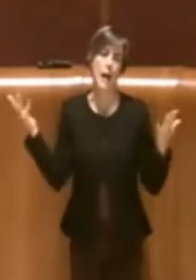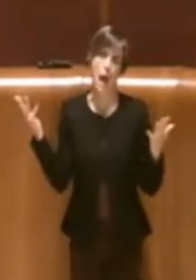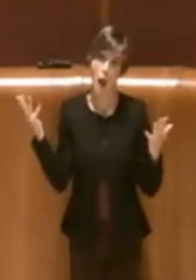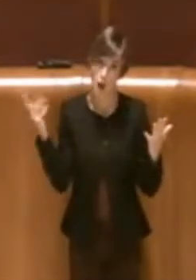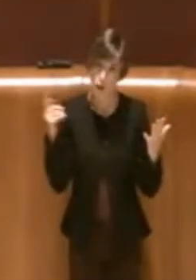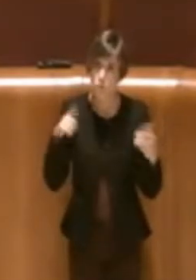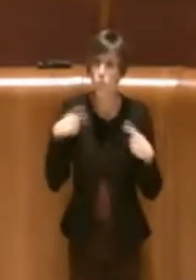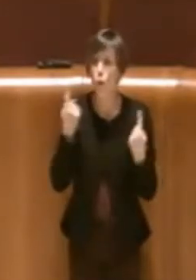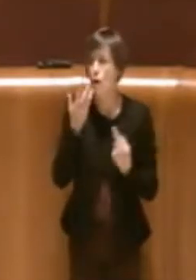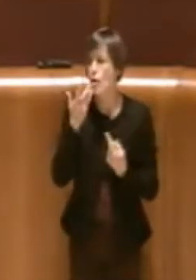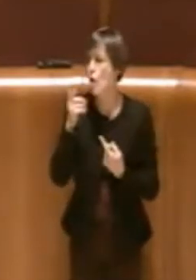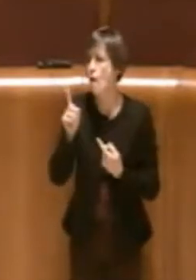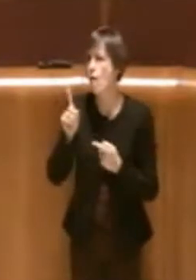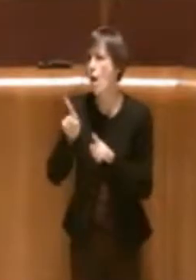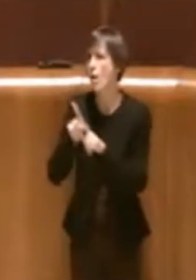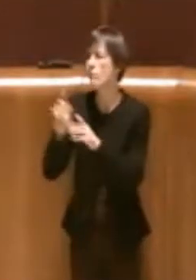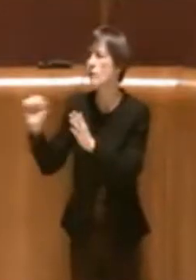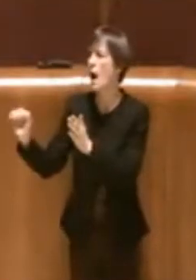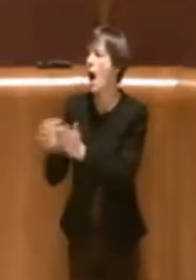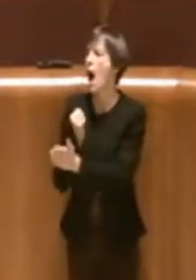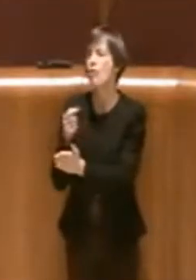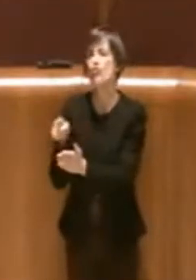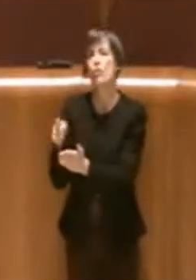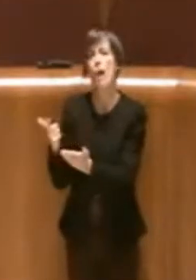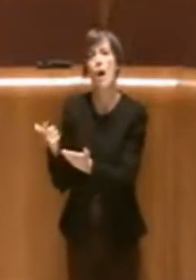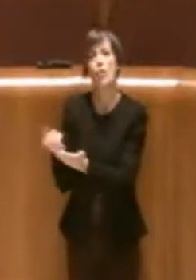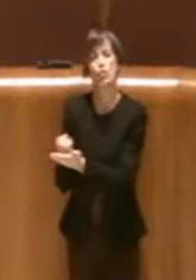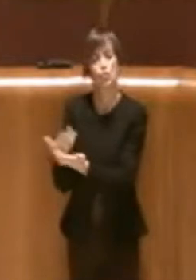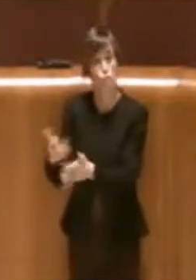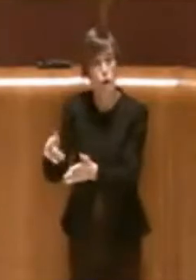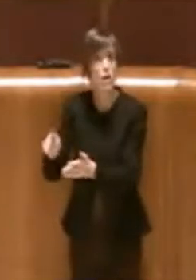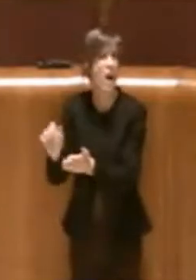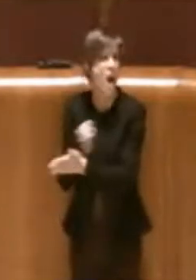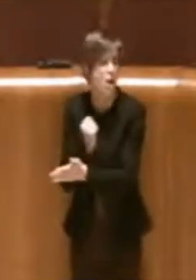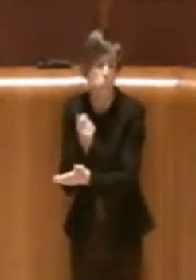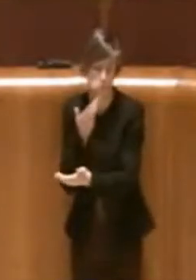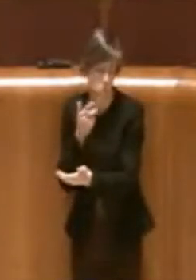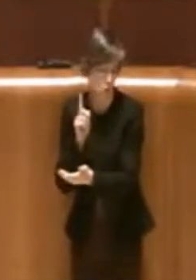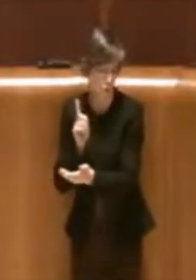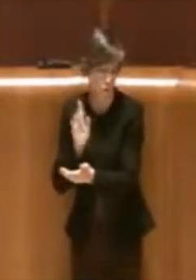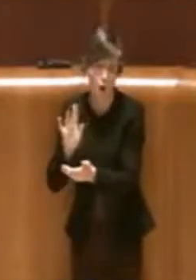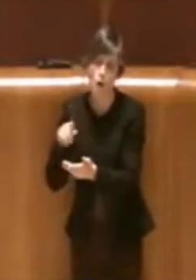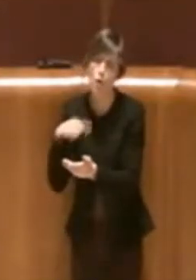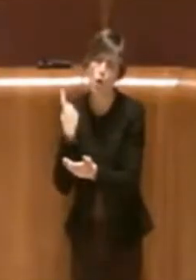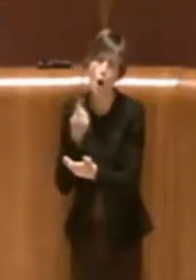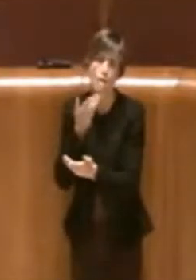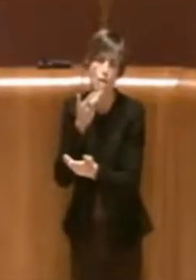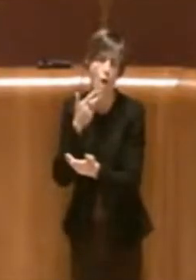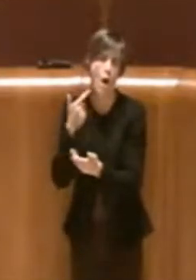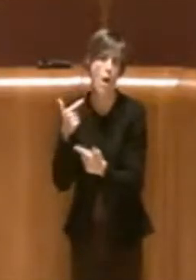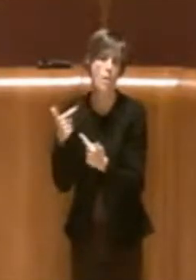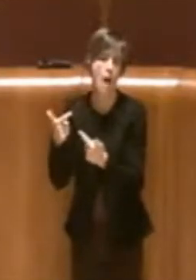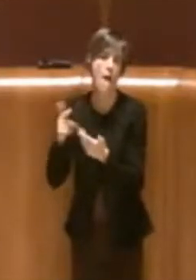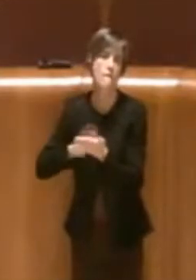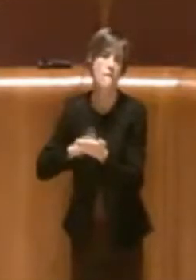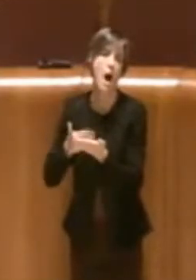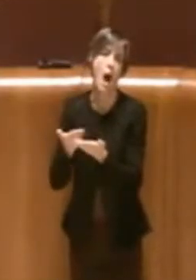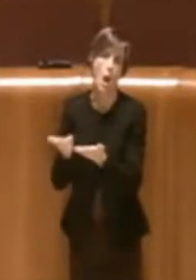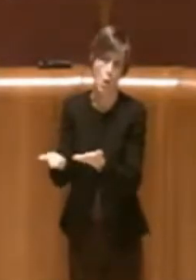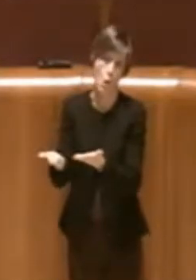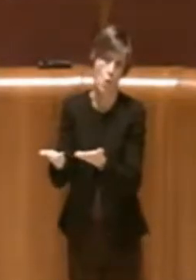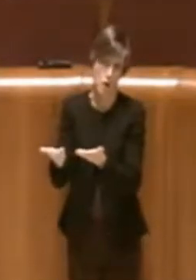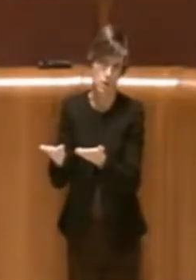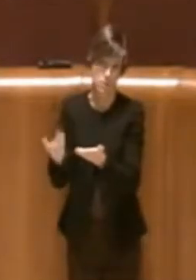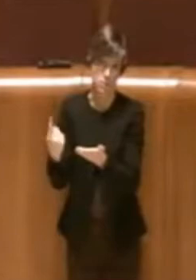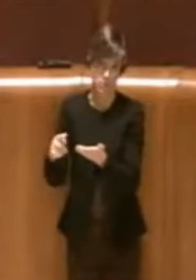accaduto, anzi vogliamo dare valore a quello che è accaduto e trasformando